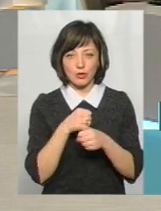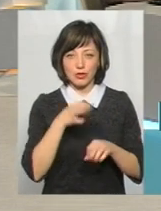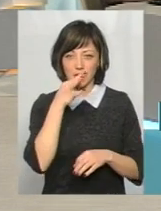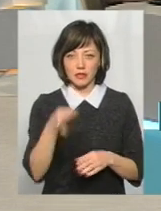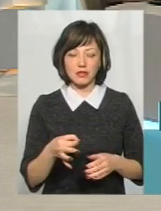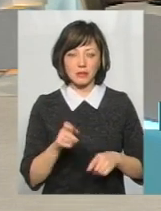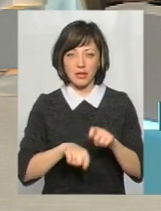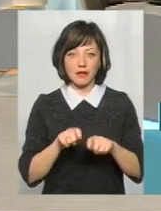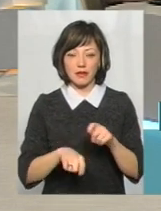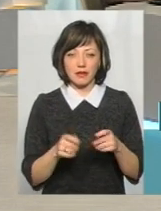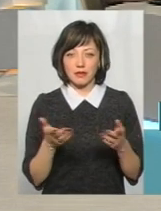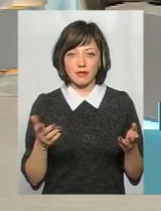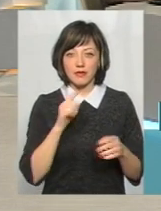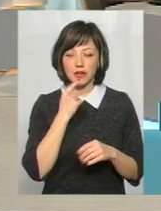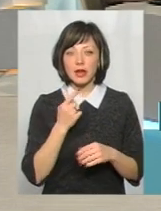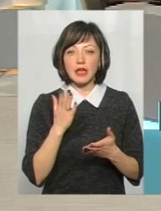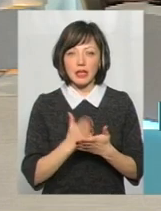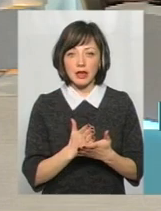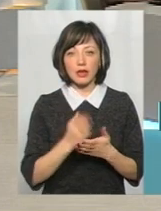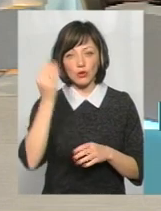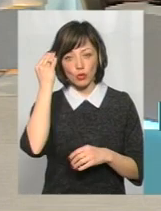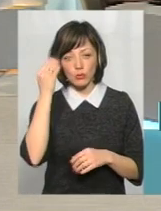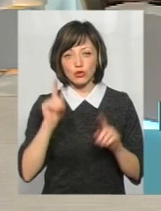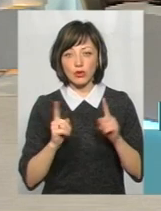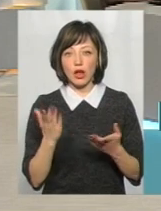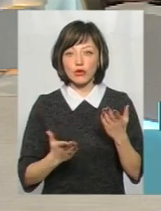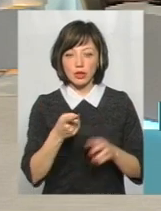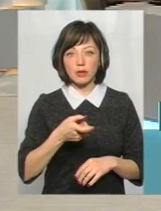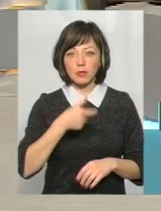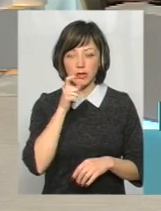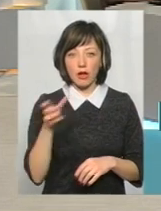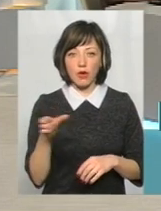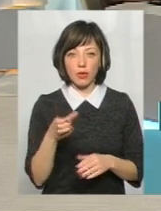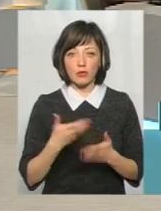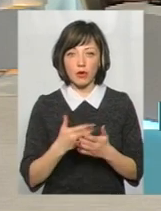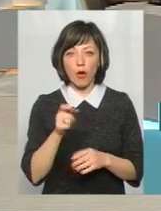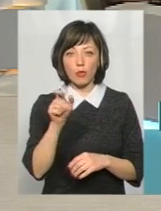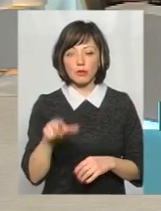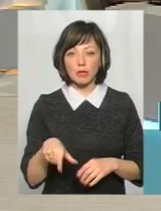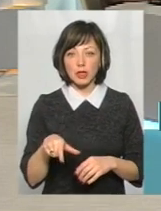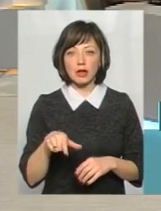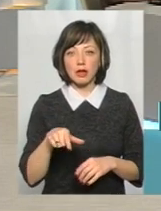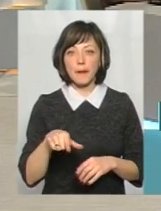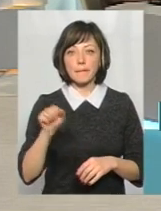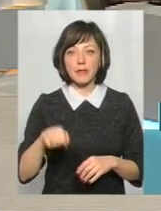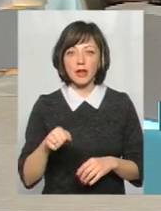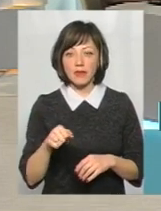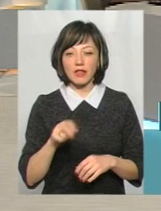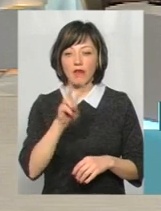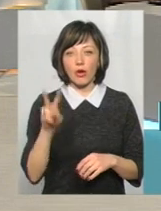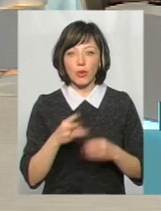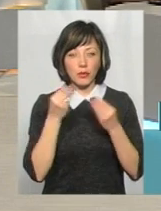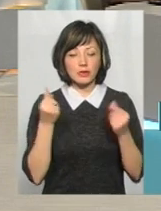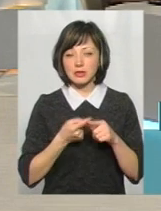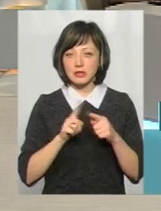так виміряти не можна. Тобто, битує таке мнення, що якщо ти вживаєш алкоголь, наприклад, в бутилку світлопива, то через дві години вона водиться з організму.